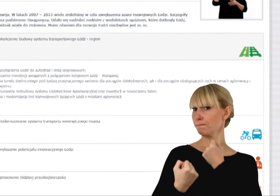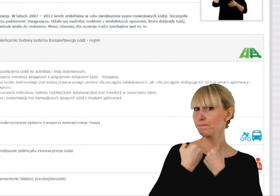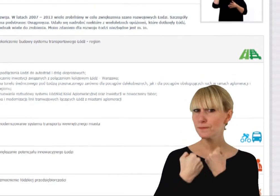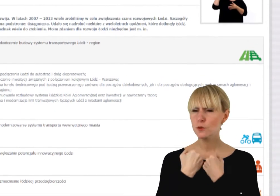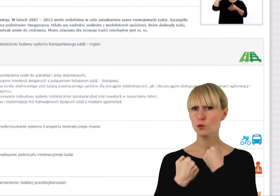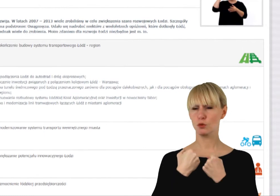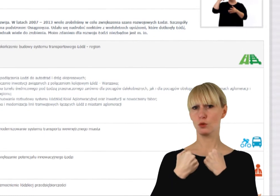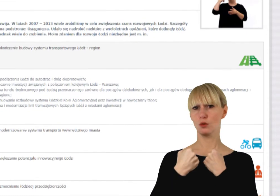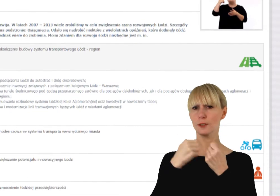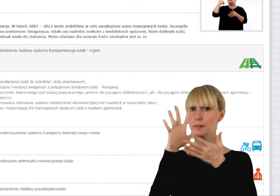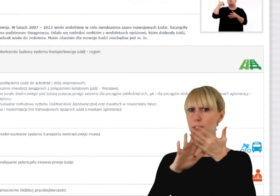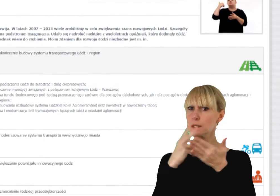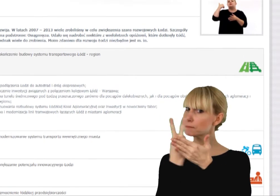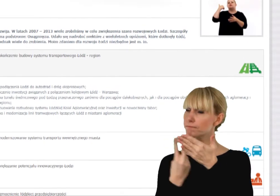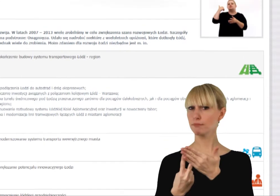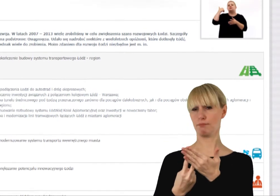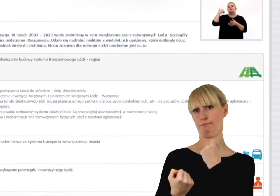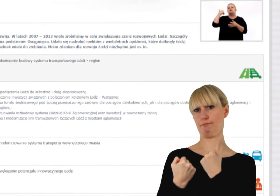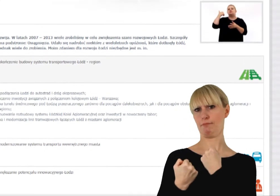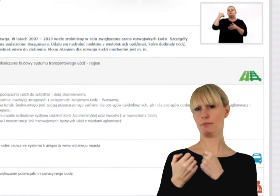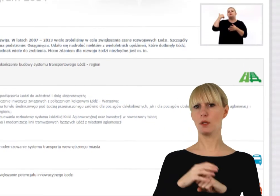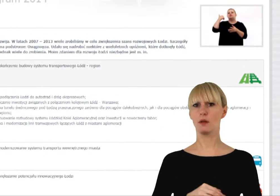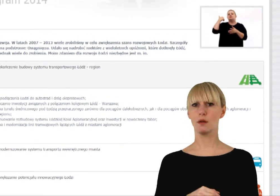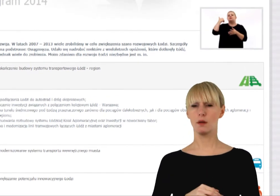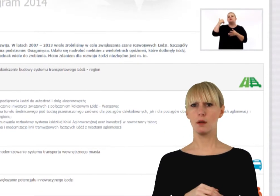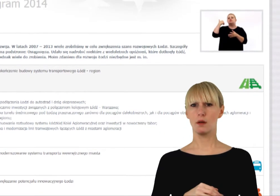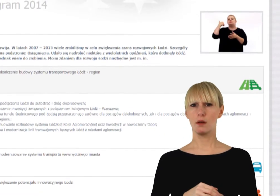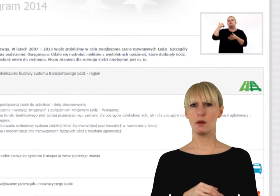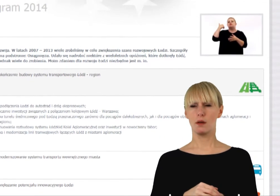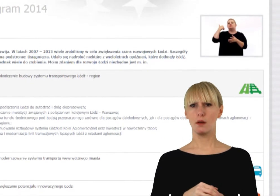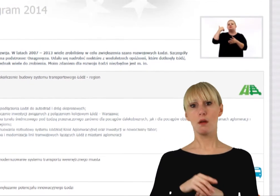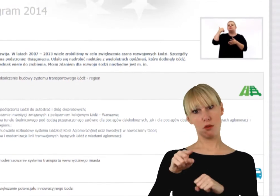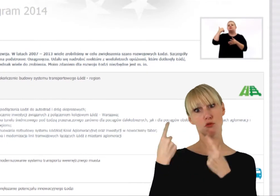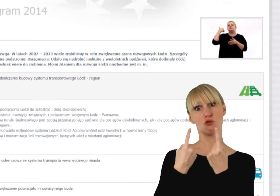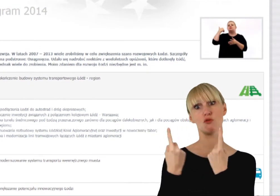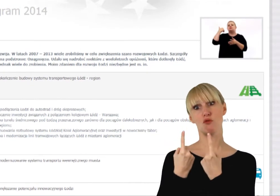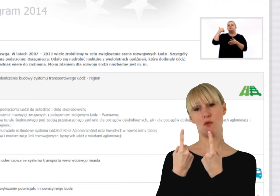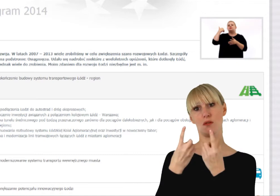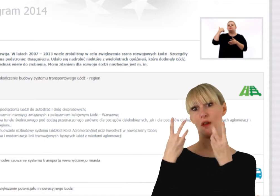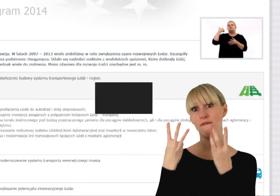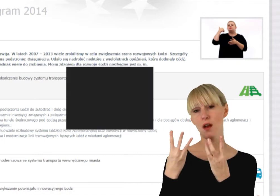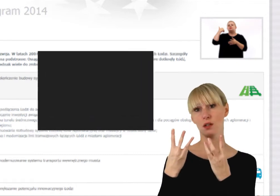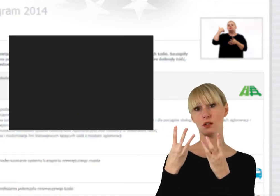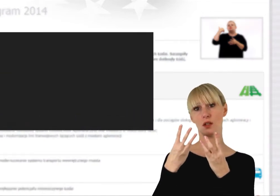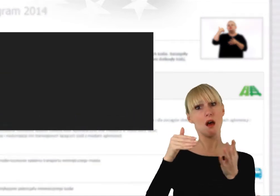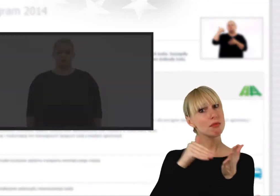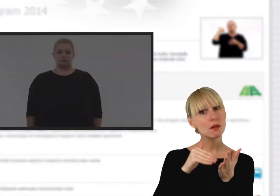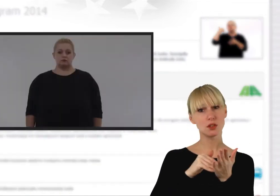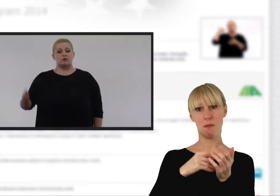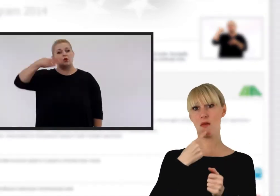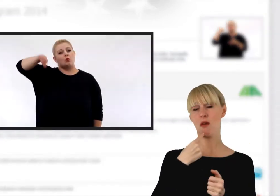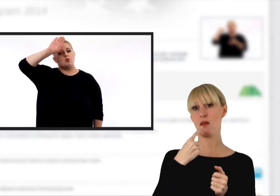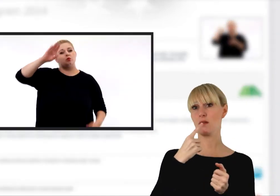znają polski i nie mogą sobie przeczytać tego, co przygotował kandydat. W takiej sytuacji ważne jest, żeby